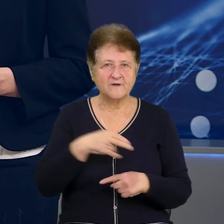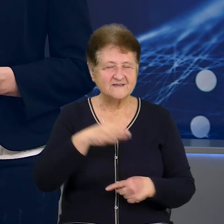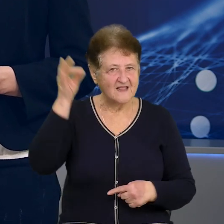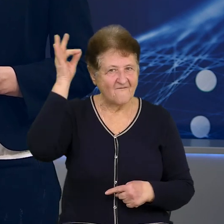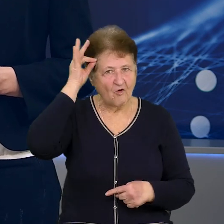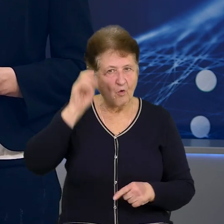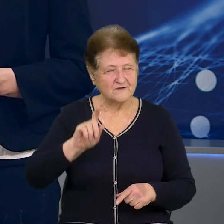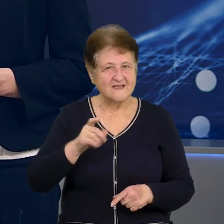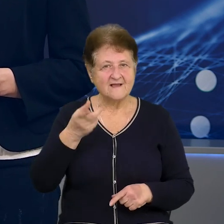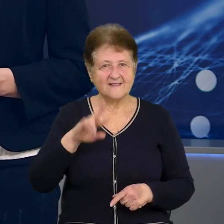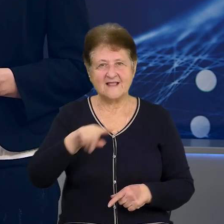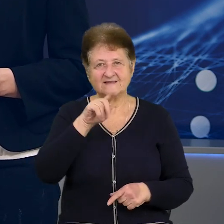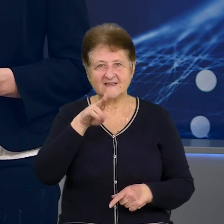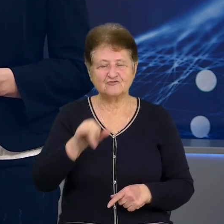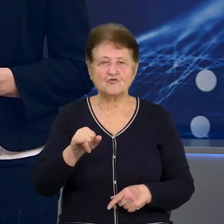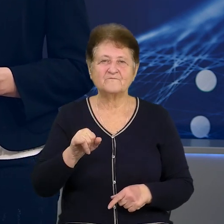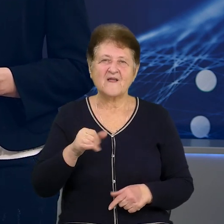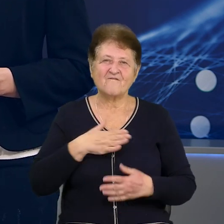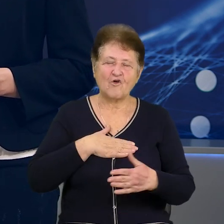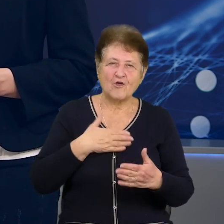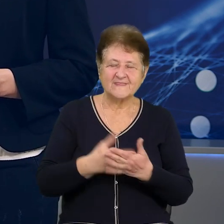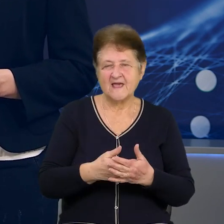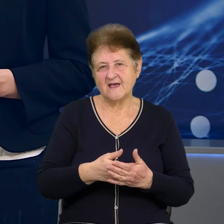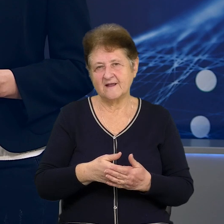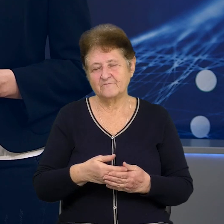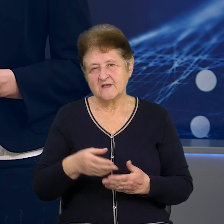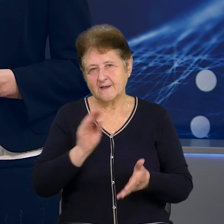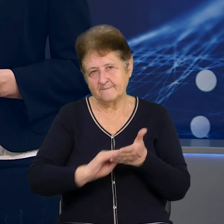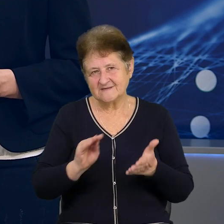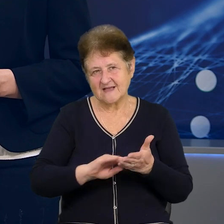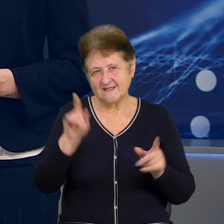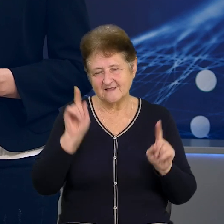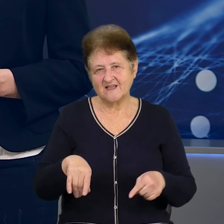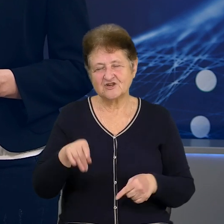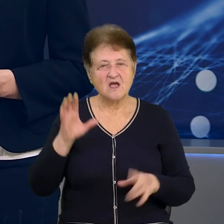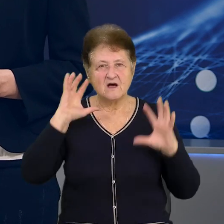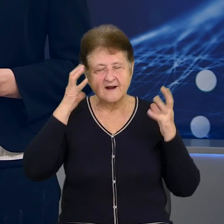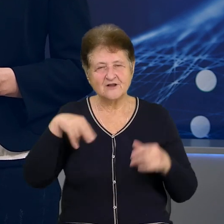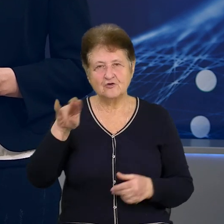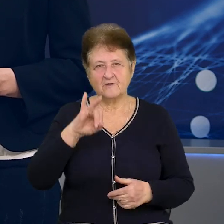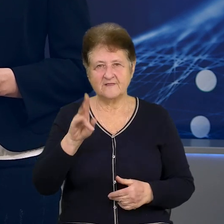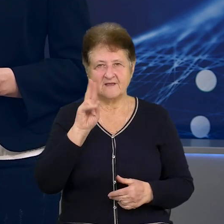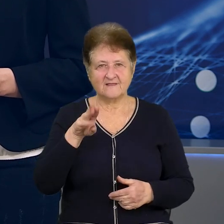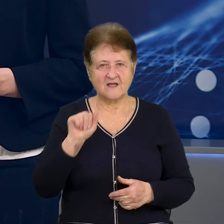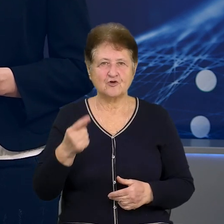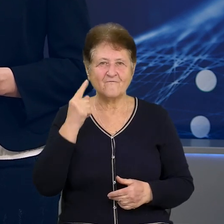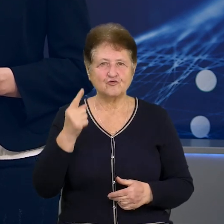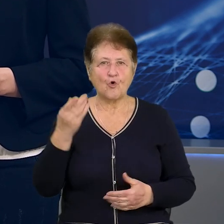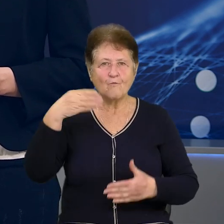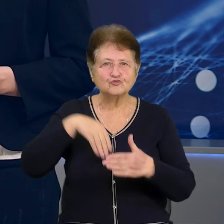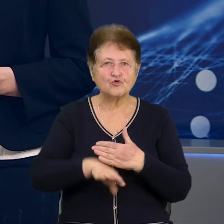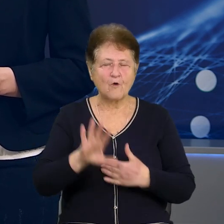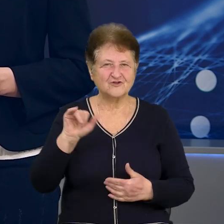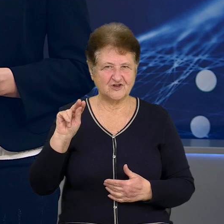ЗСУ. Волонтери, лікарі, футболісти і ультрамарафонець писали радіодиктант Національної єдності в одному сховищі у